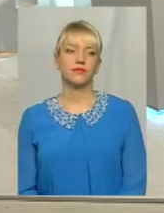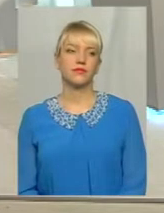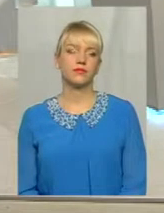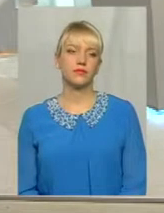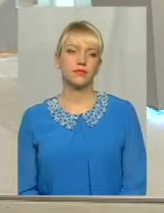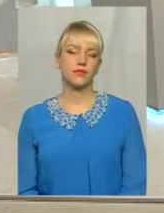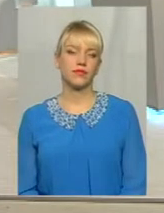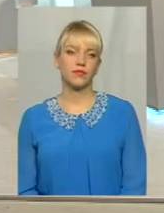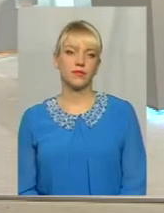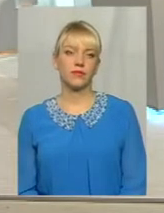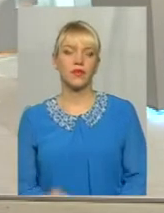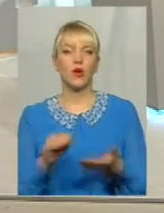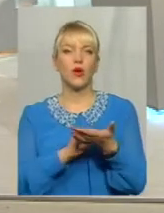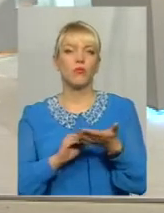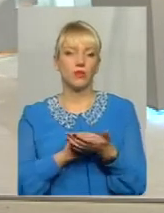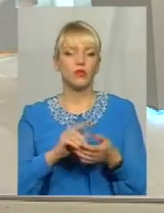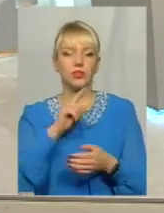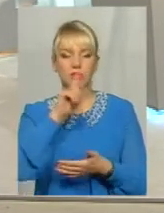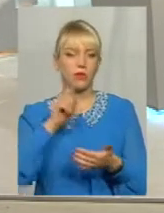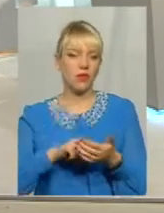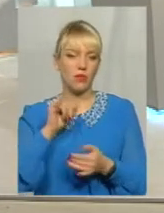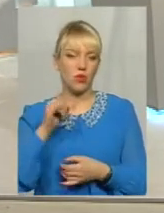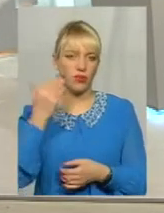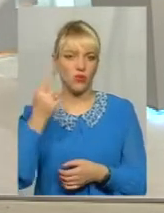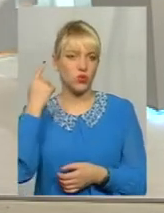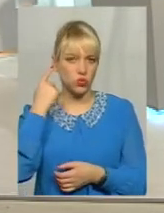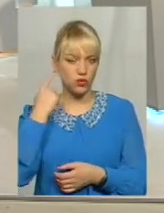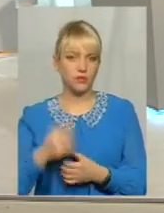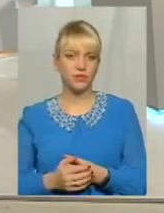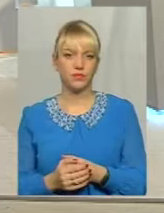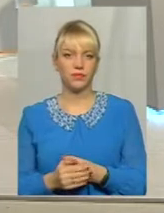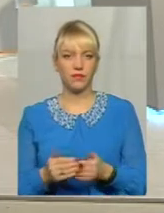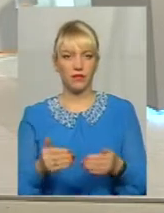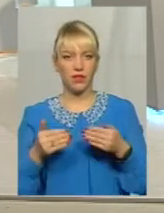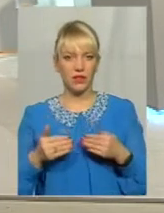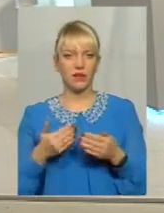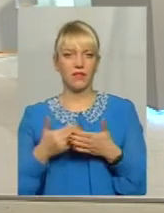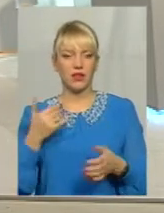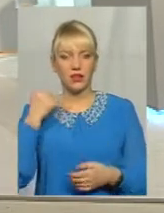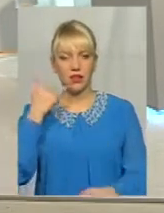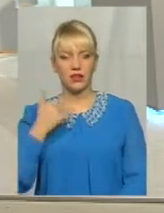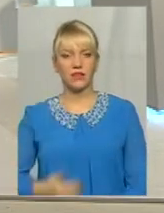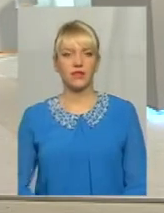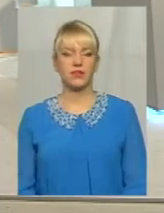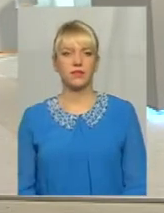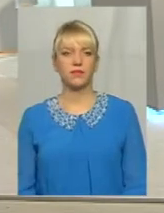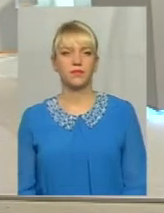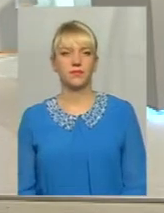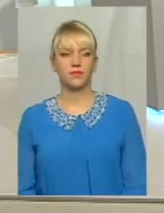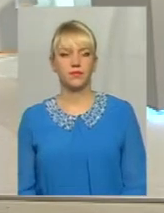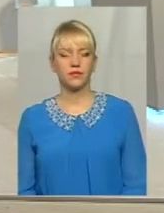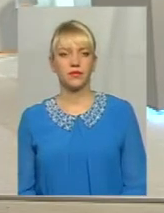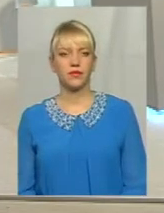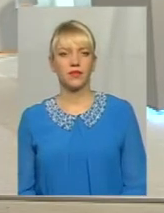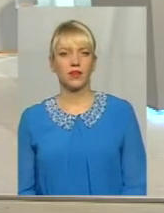Доброго вечора трошки відійдіть, бо ми вас погано чуємо Ага, відійте річ-річ-річ-річ-річ-річ Так Західало, що в мене